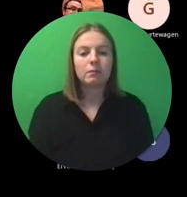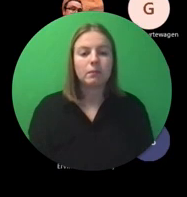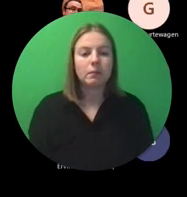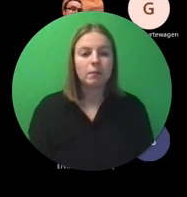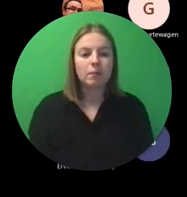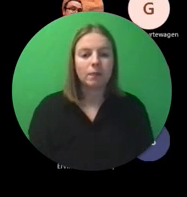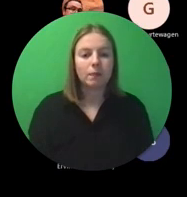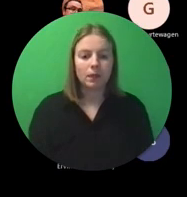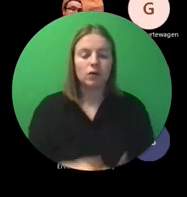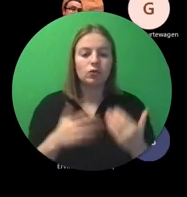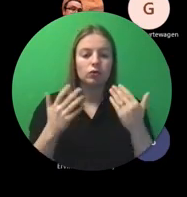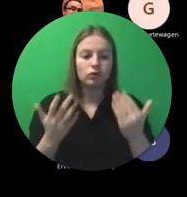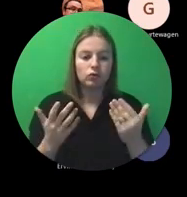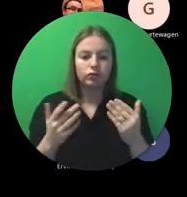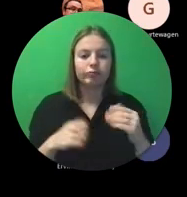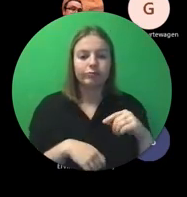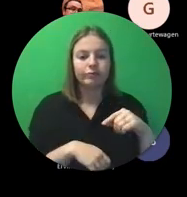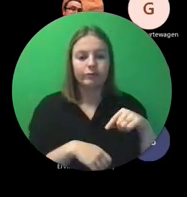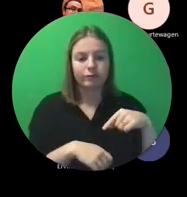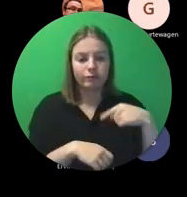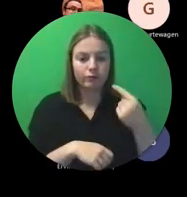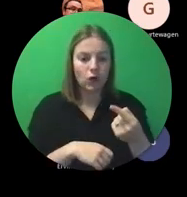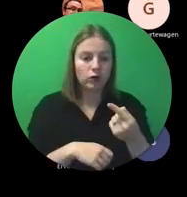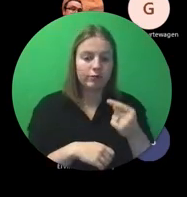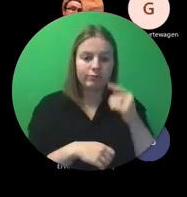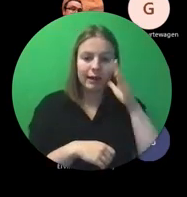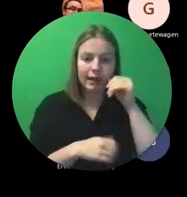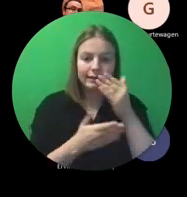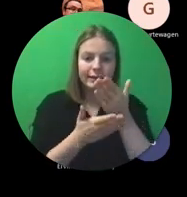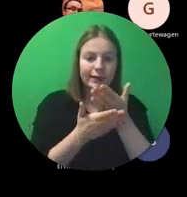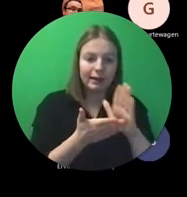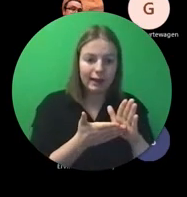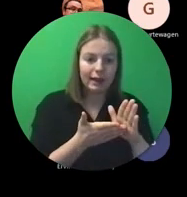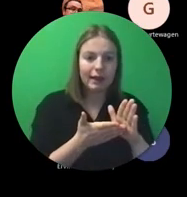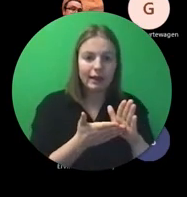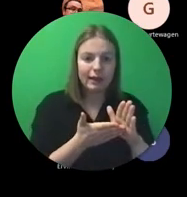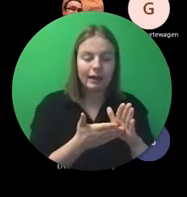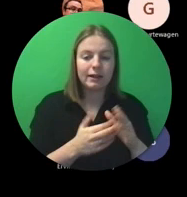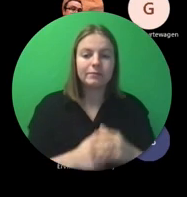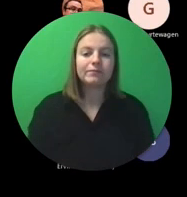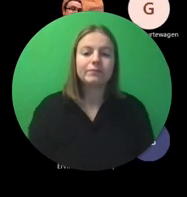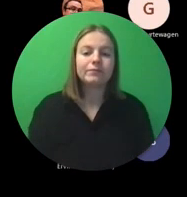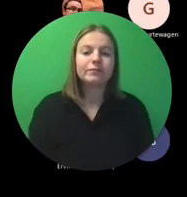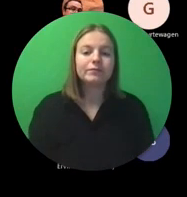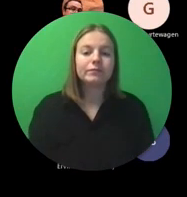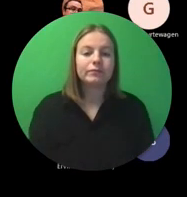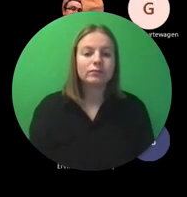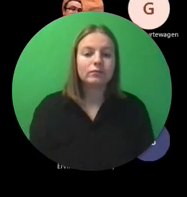over naar het laatste stukje van deze sessie